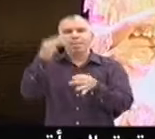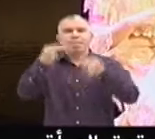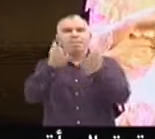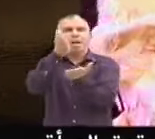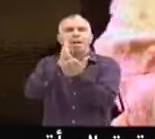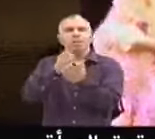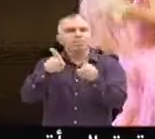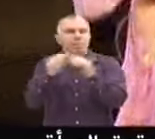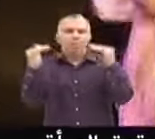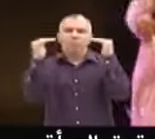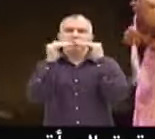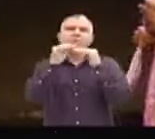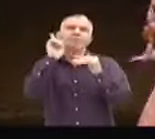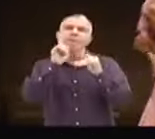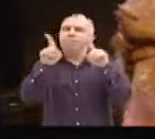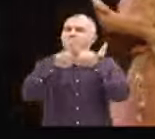devoirs de la femme.